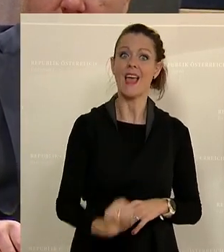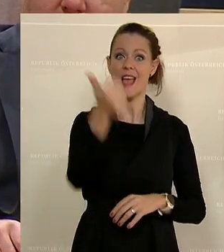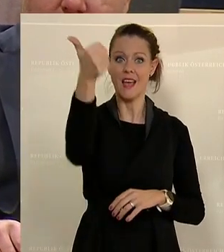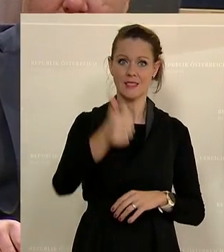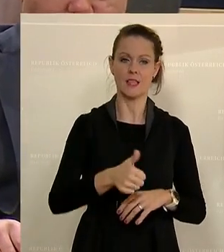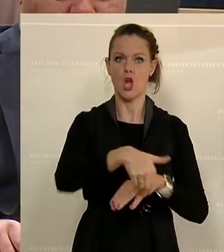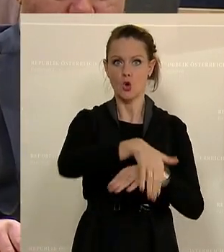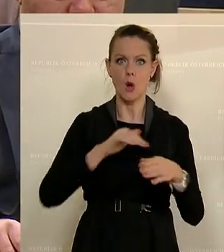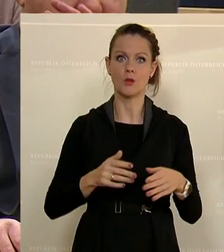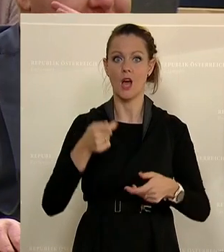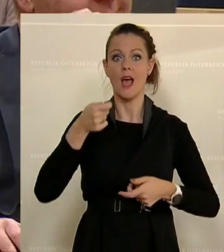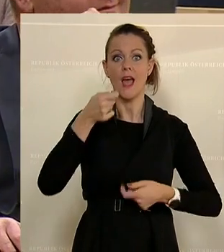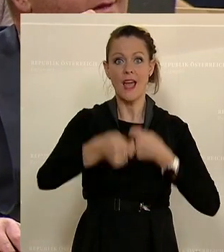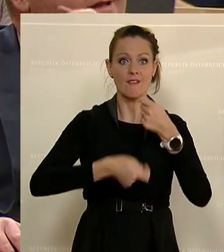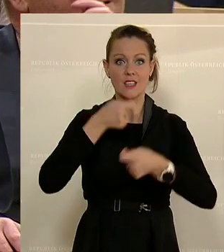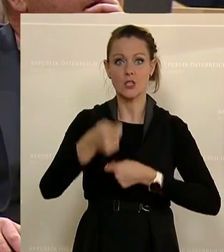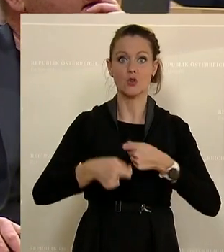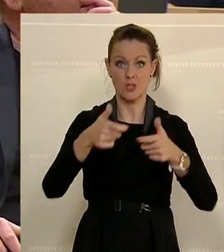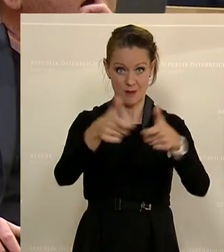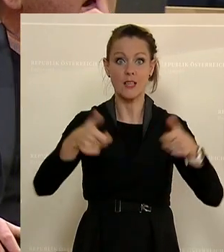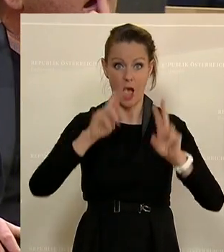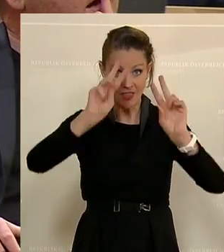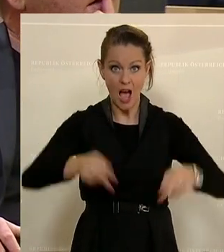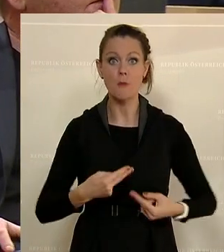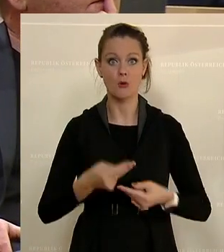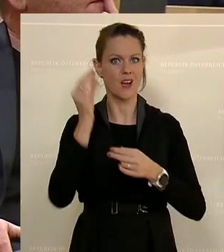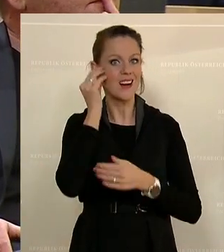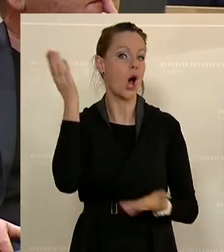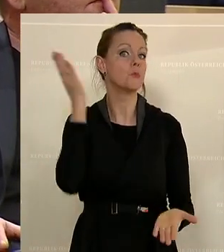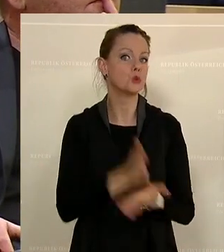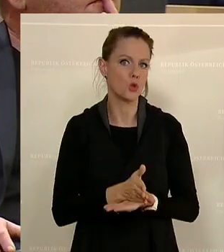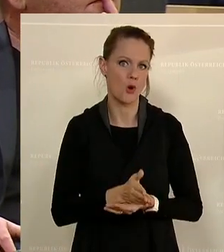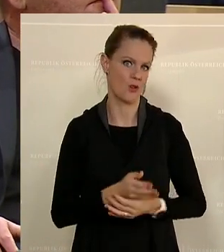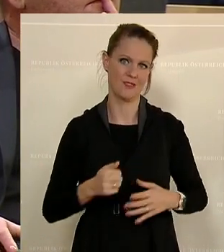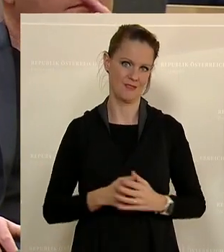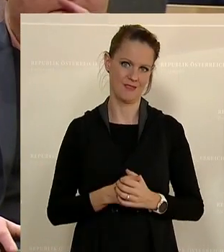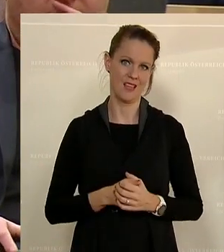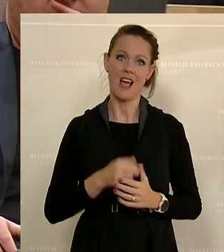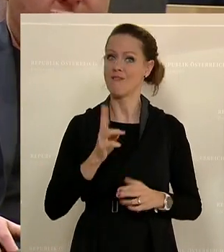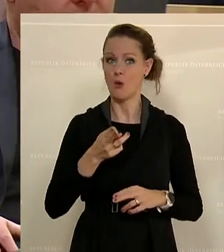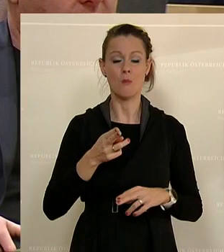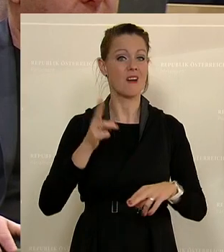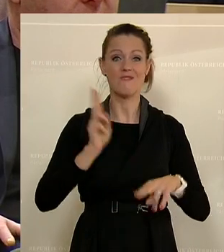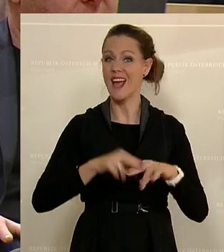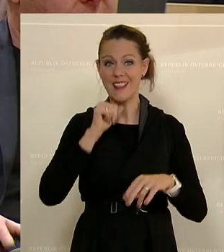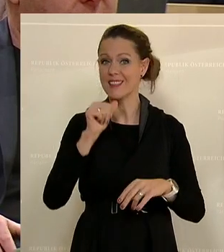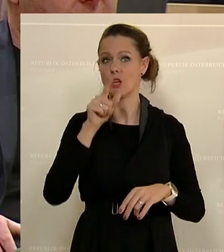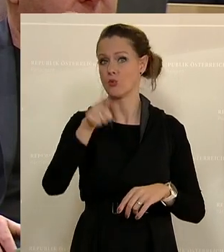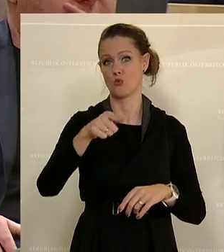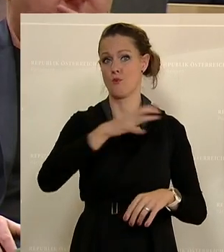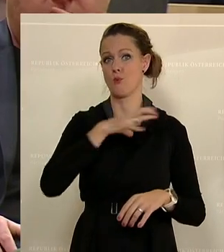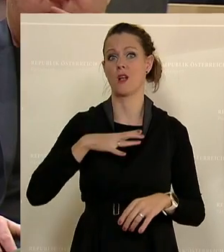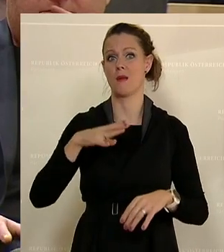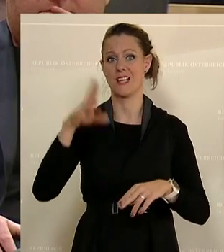Investitionspaket abrufen konntest. Ich glaube schon, weil sonst wärst du schlechter Bürgermeister. Und so ist es vielen